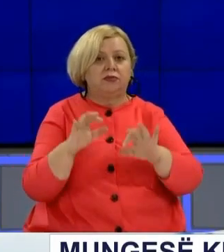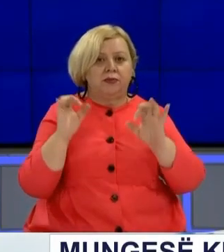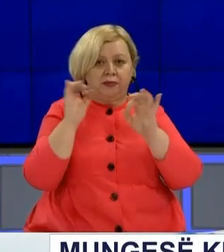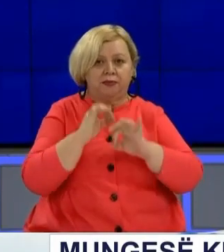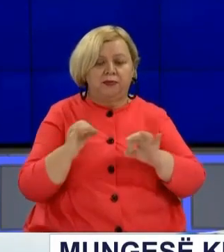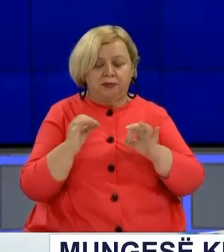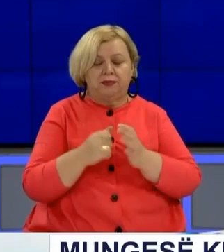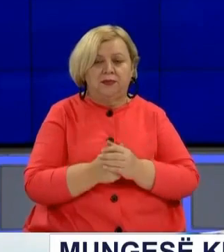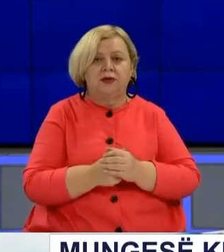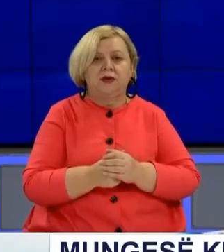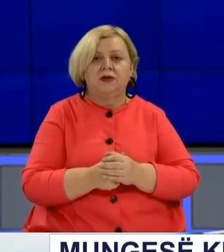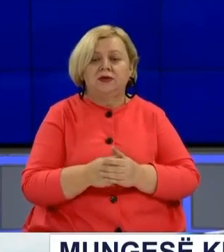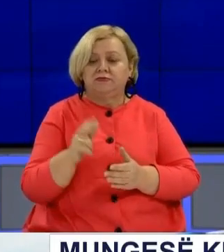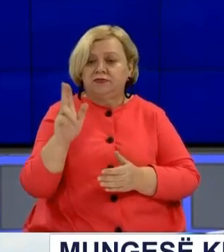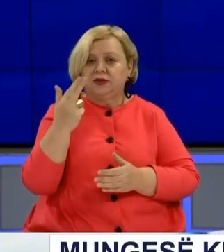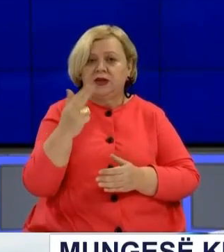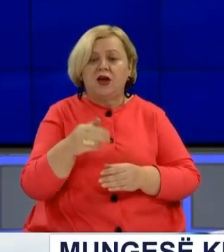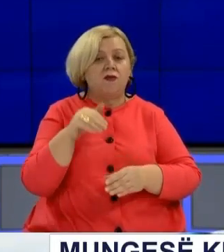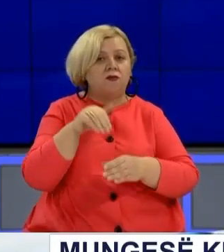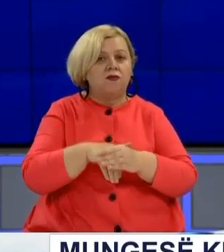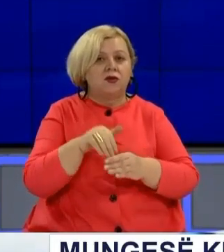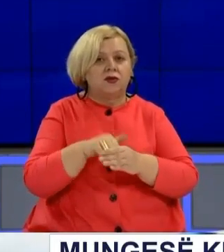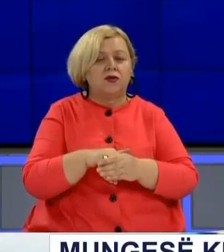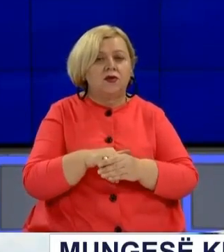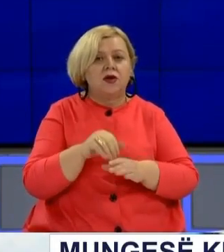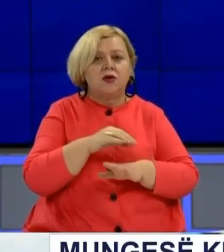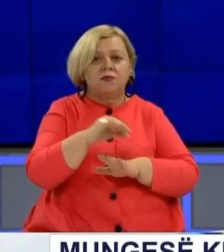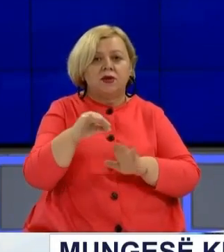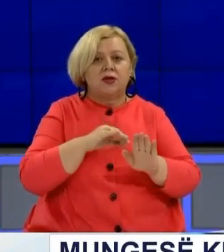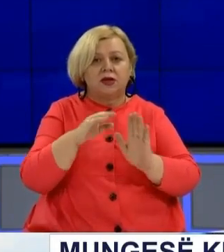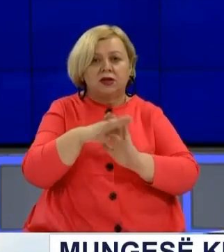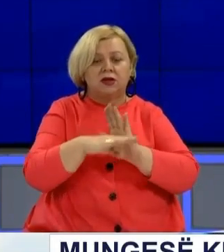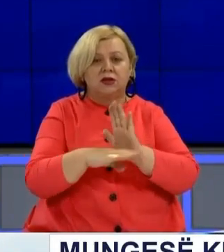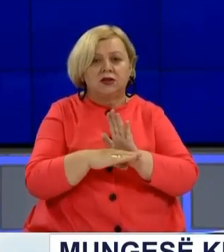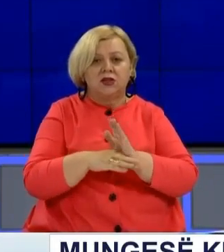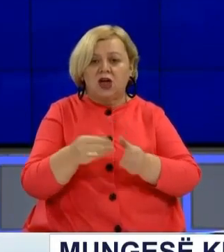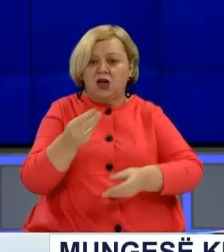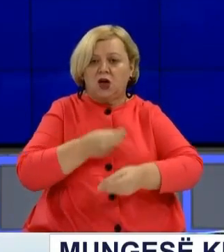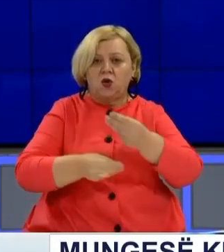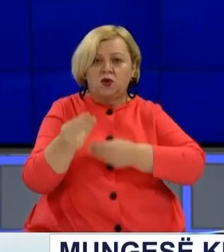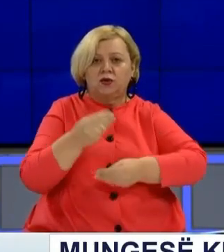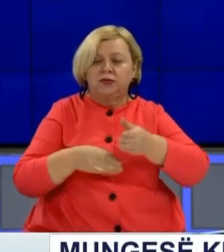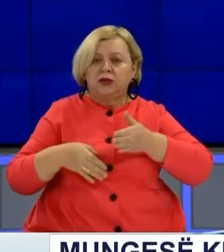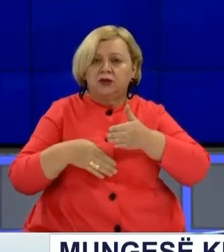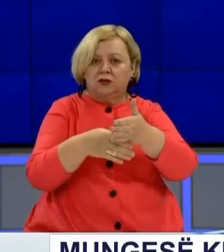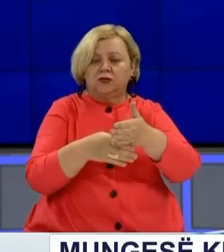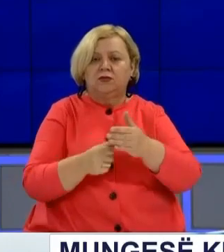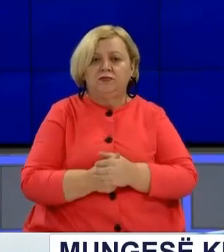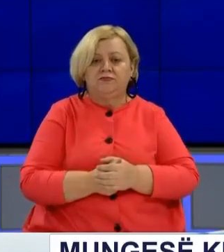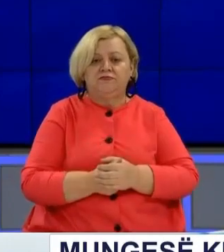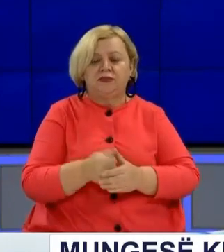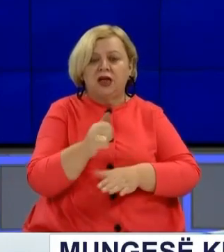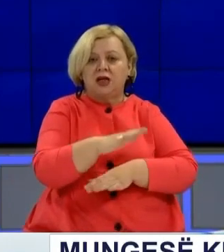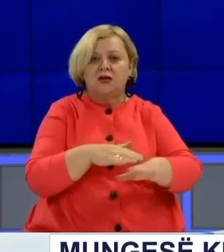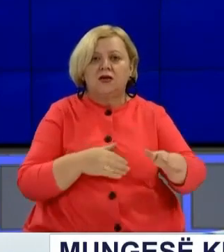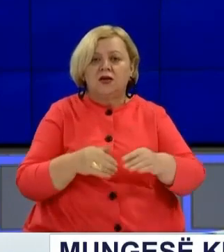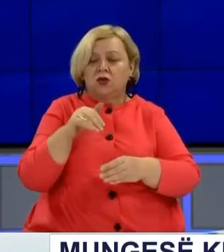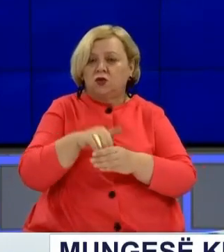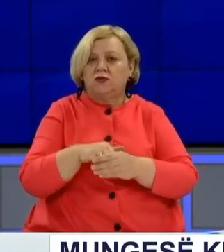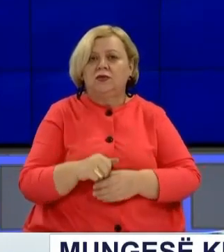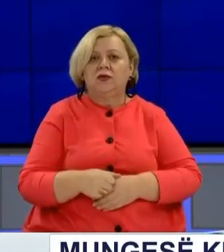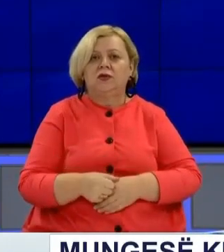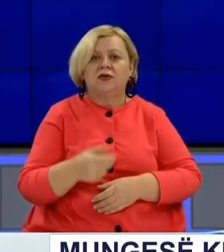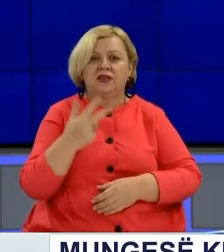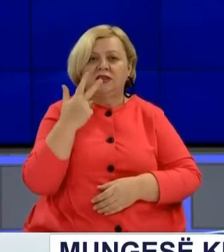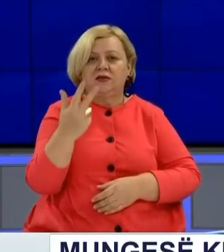seancën e jarë zakonshme të thirur për të votuar për e klijgjë për ërima këmbjen ekonomike në rezim të dytë, ku në salë në kohën kur duaj votuar ishin